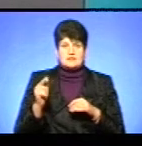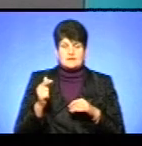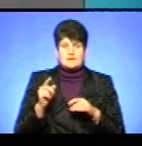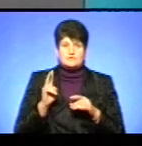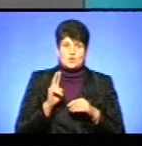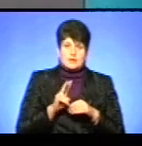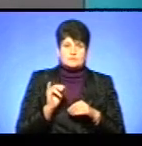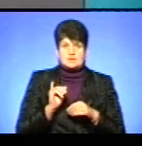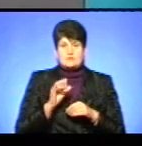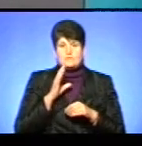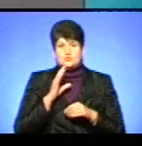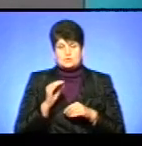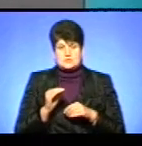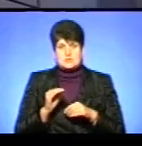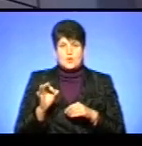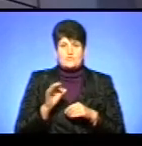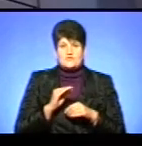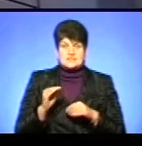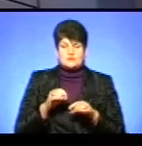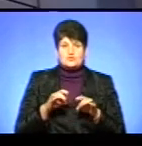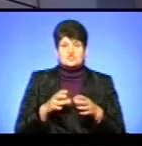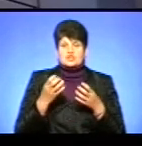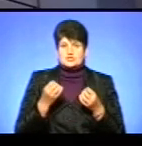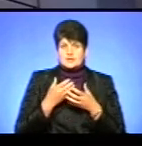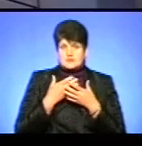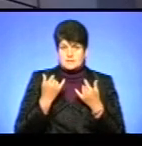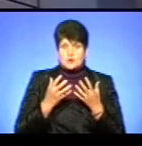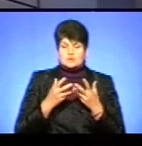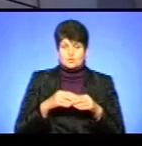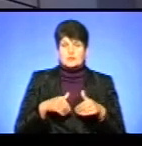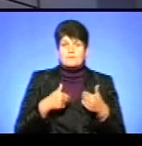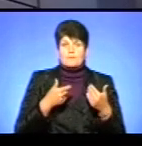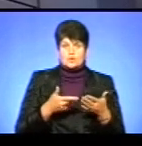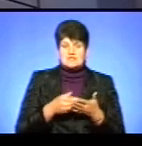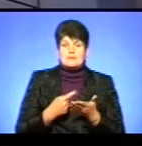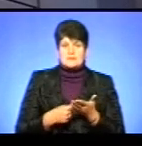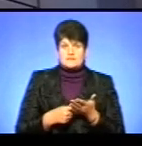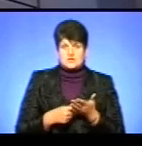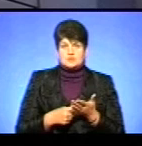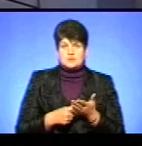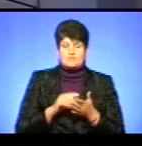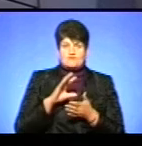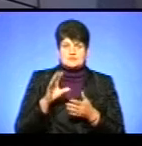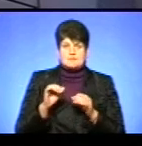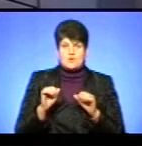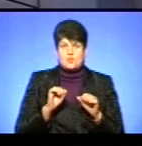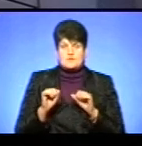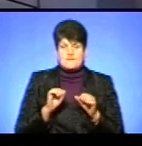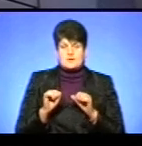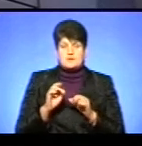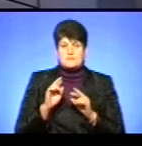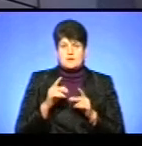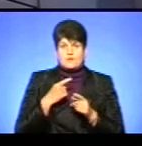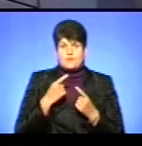тролейбусі, так і в маршруті. Офіційного рішення ще немає, але розрахунки подані і підтверджені усіма управліннями, як каже